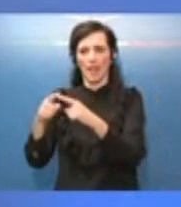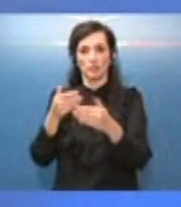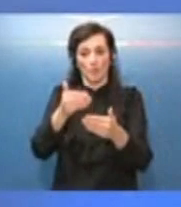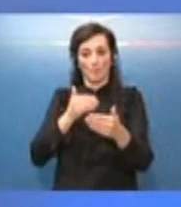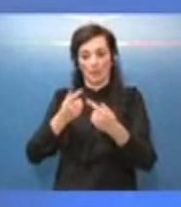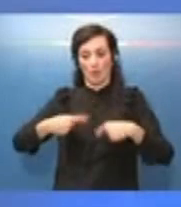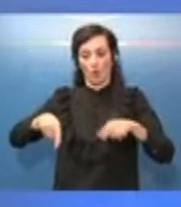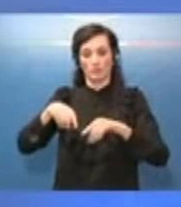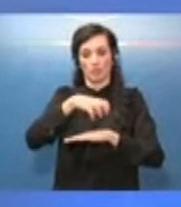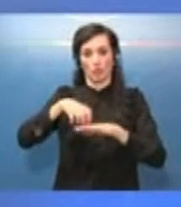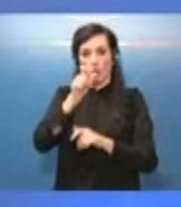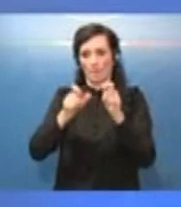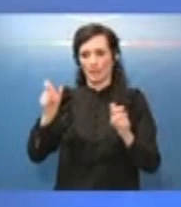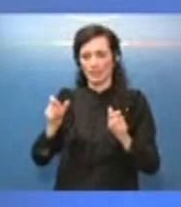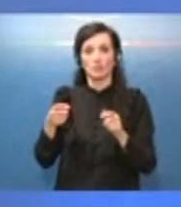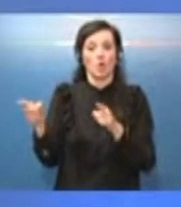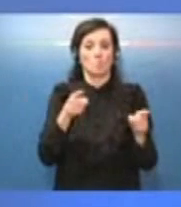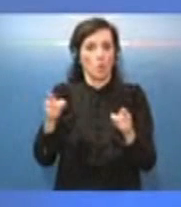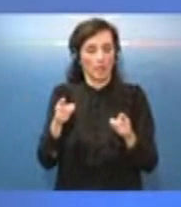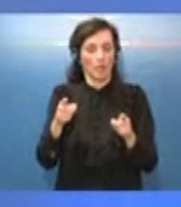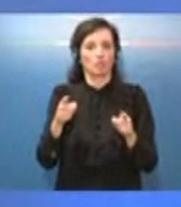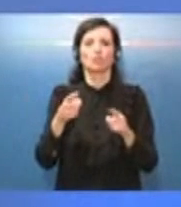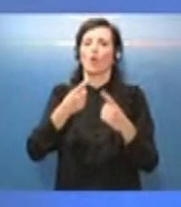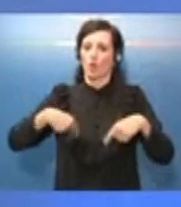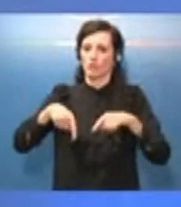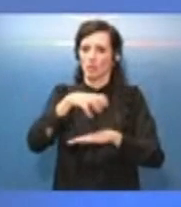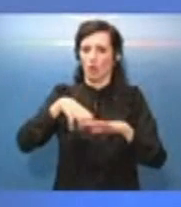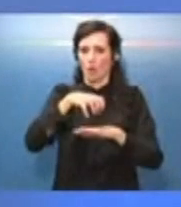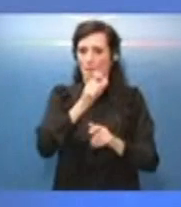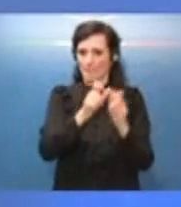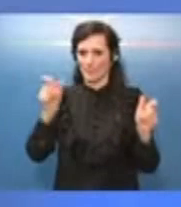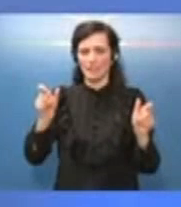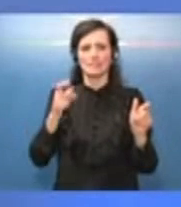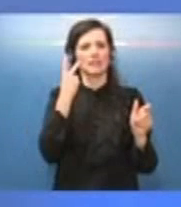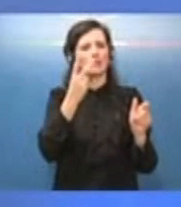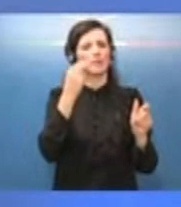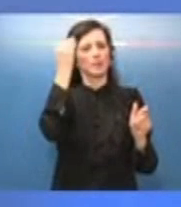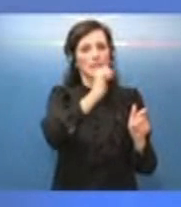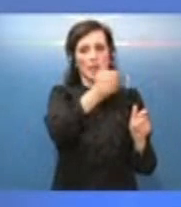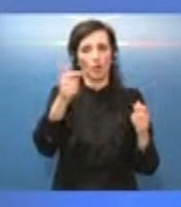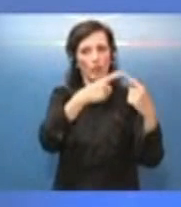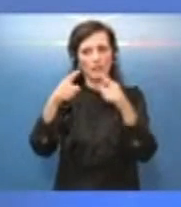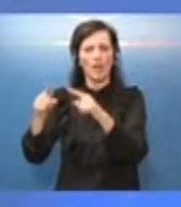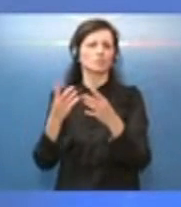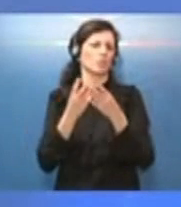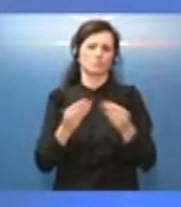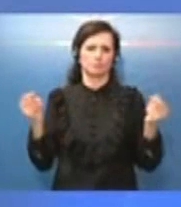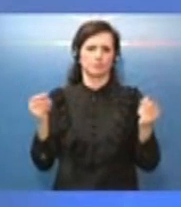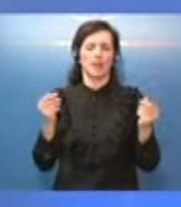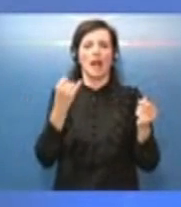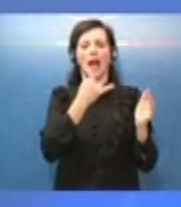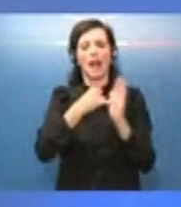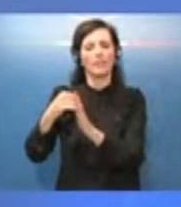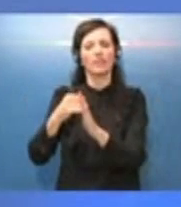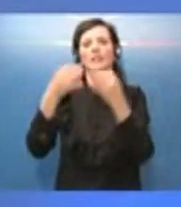poi durante il Consiglio dei Ministri, sono in effetti sparite. Quindi la decisione è stata unanime e questa è una